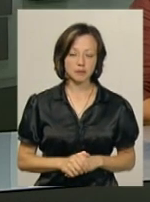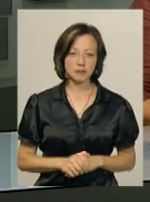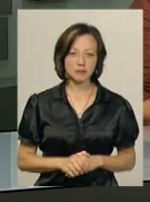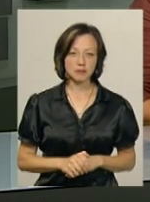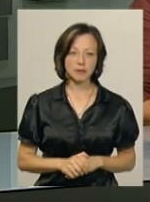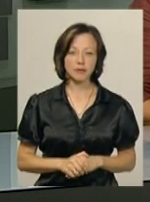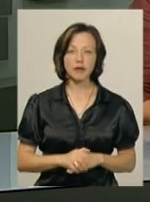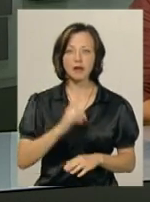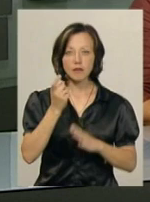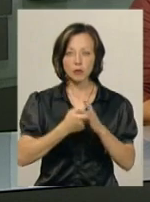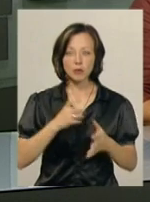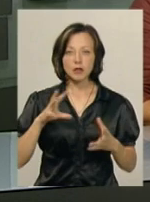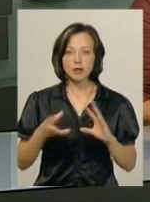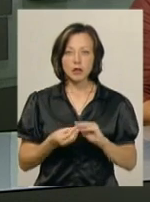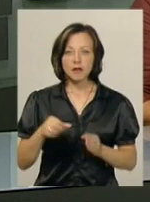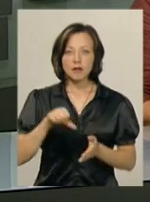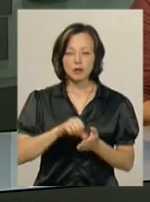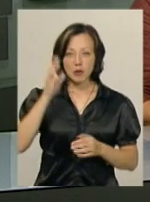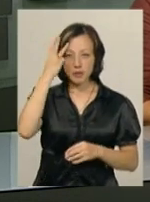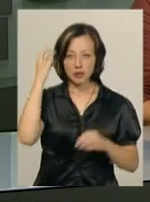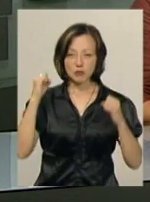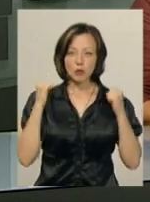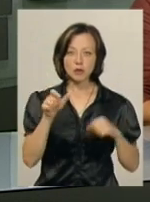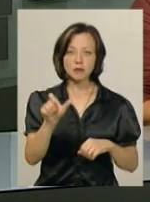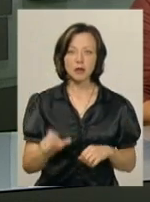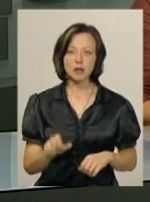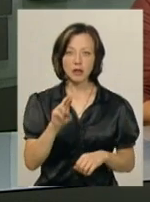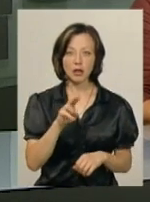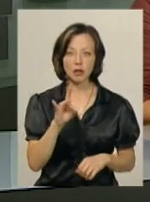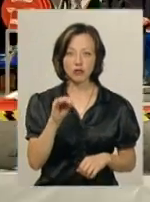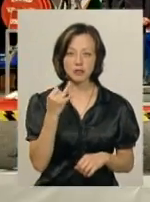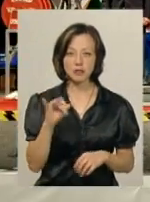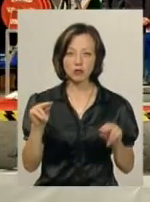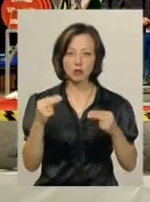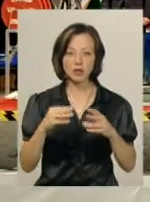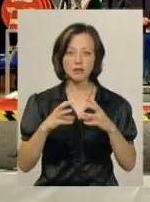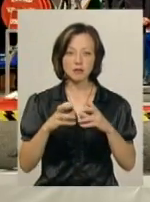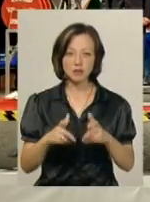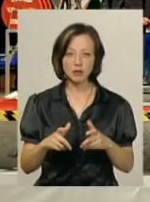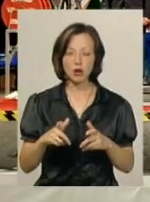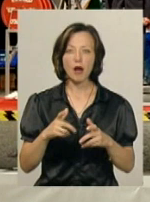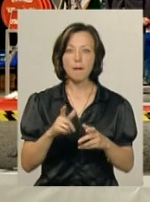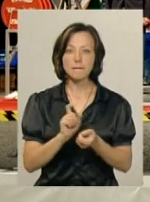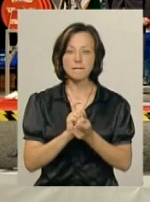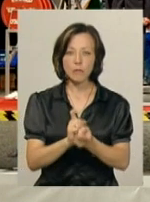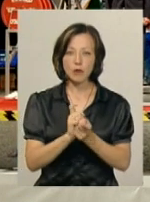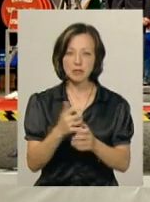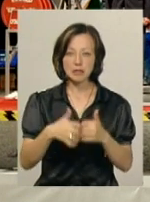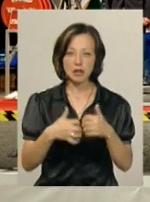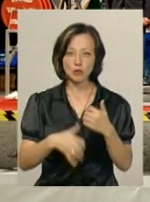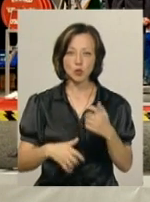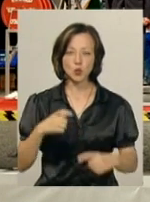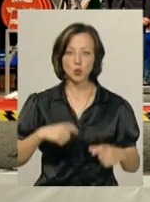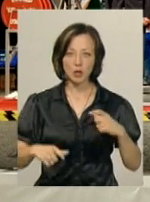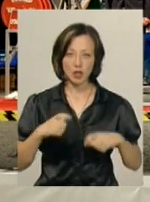Стали відомі результати виступу Хмельницького спортсмена Вадима Яржемського на Чемпіонаті світу з класичного пауерліфтингу серед студентів.